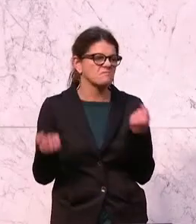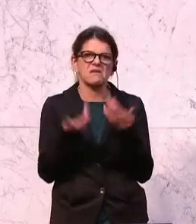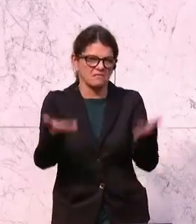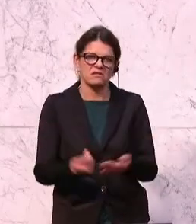Applaus Vielen Dank.